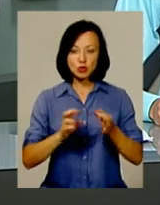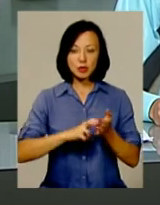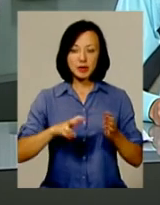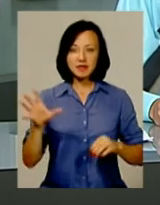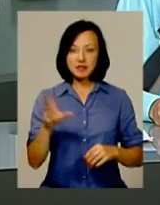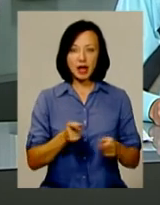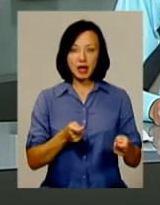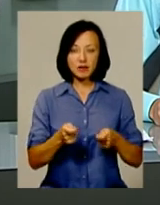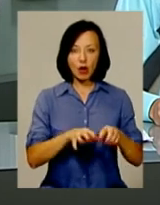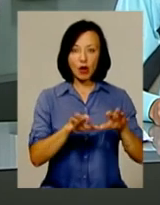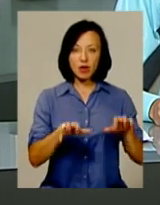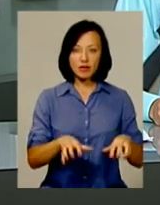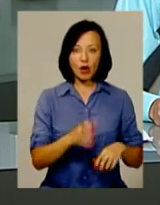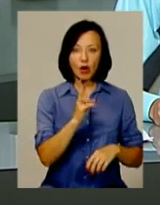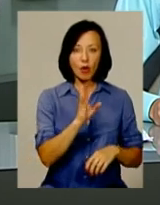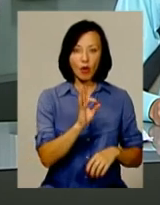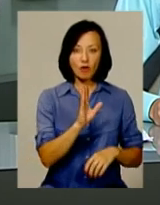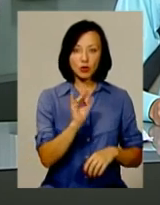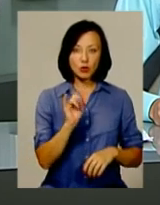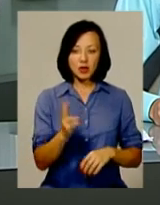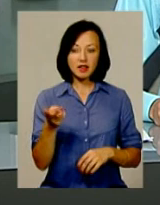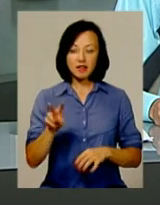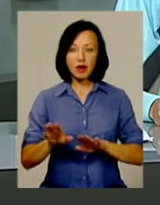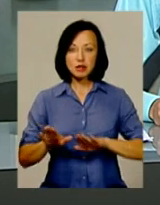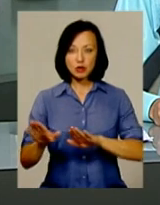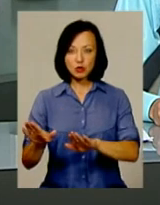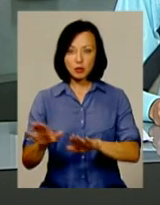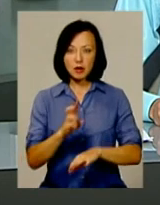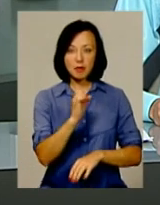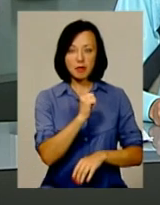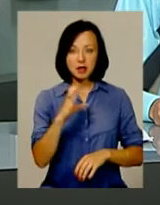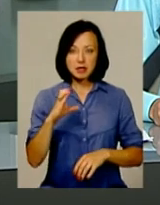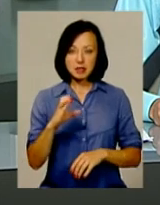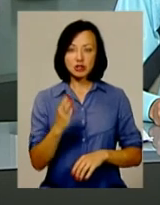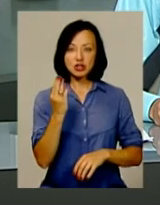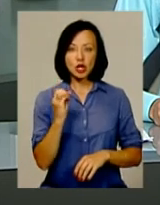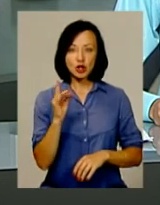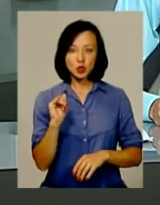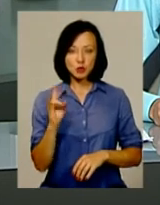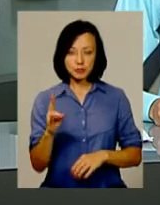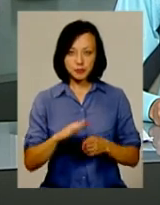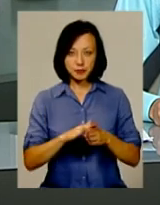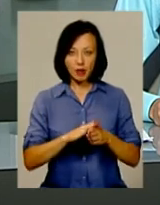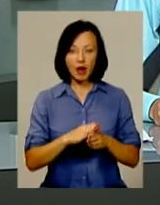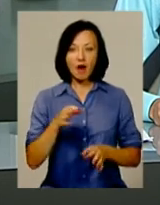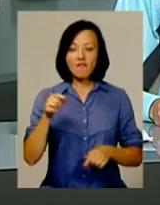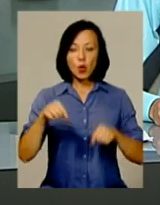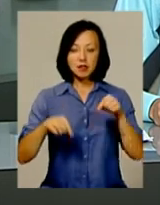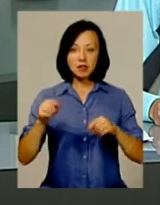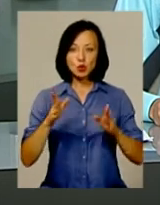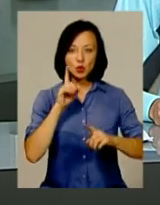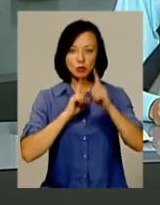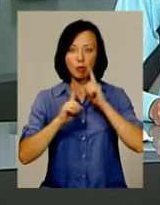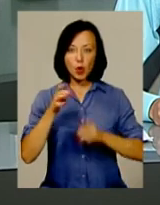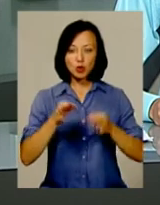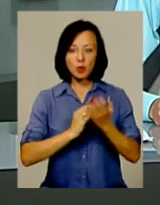все керівництво – голова Віктор Ковтун і два його заступники Олексій Бас і Віктор Шершун. Восени мають відбутися збори суддів